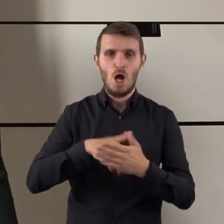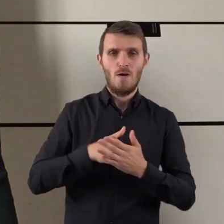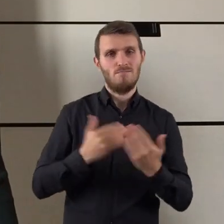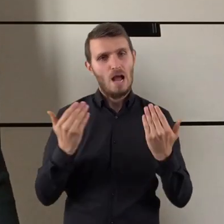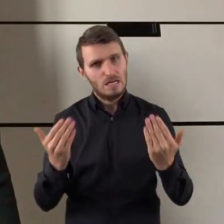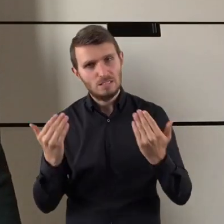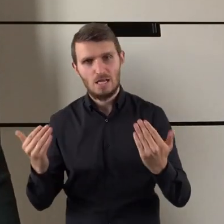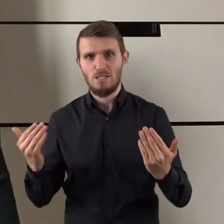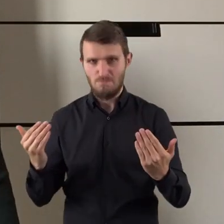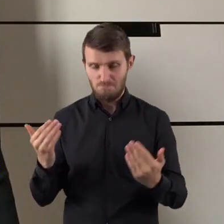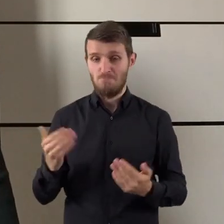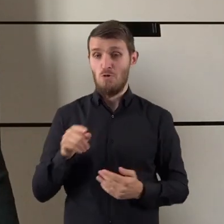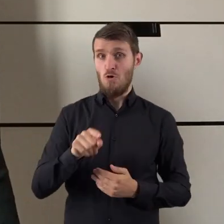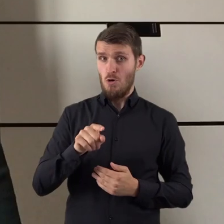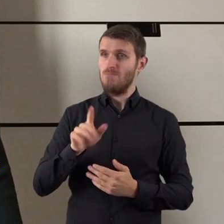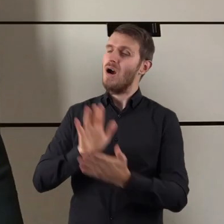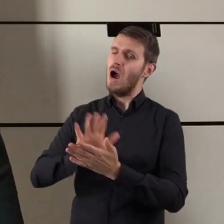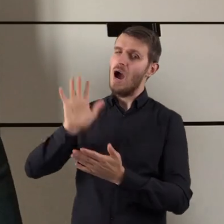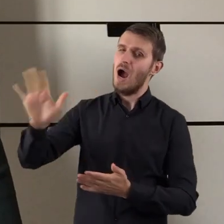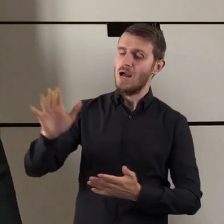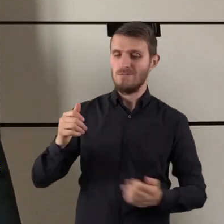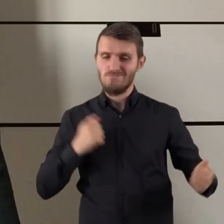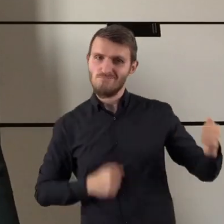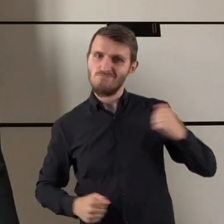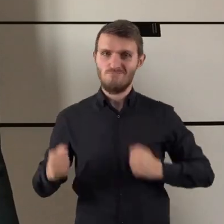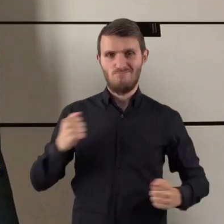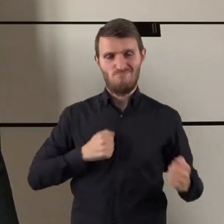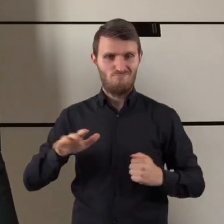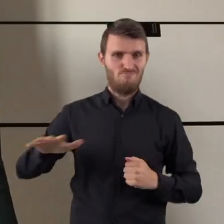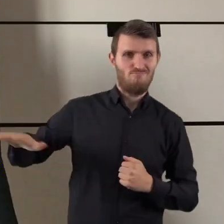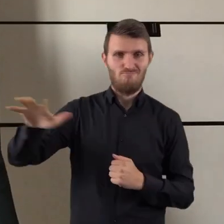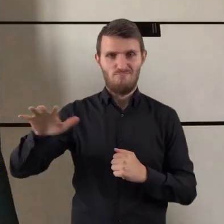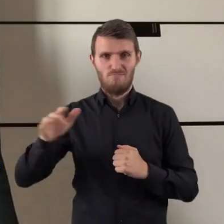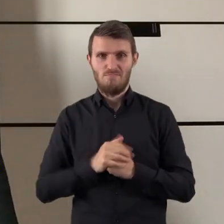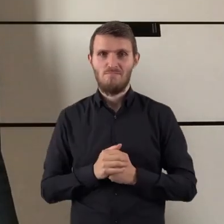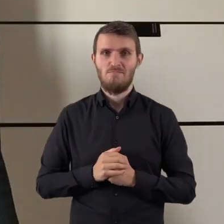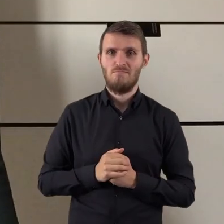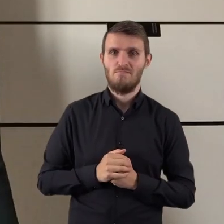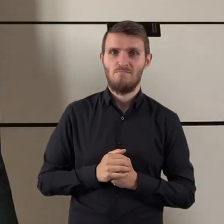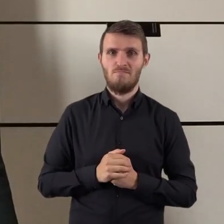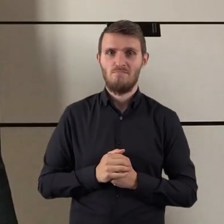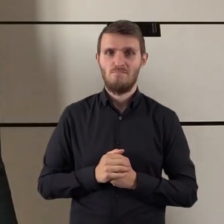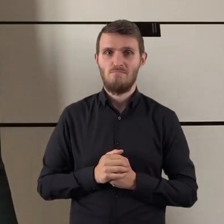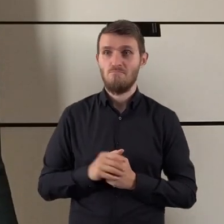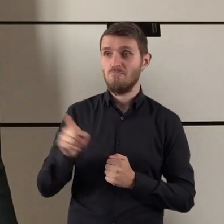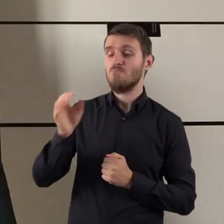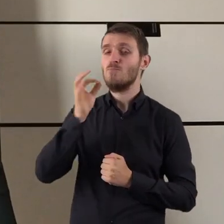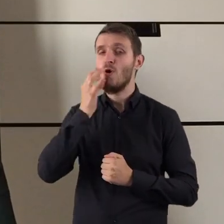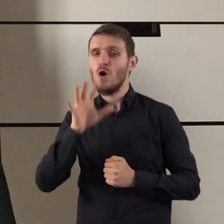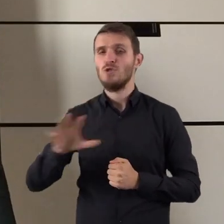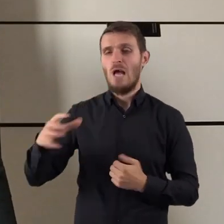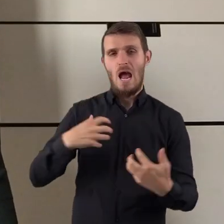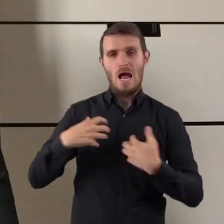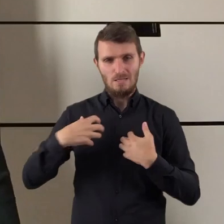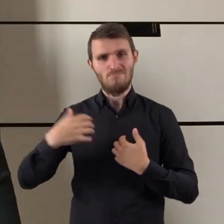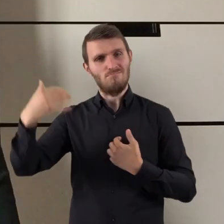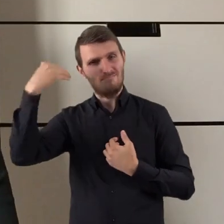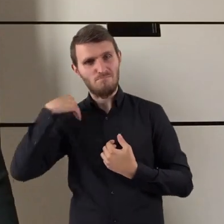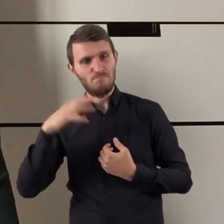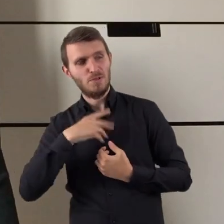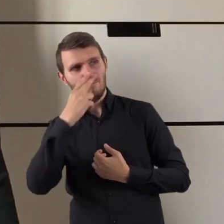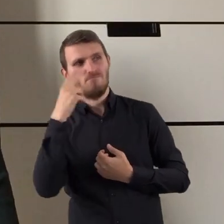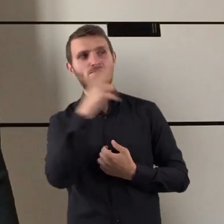estetycznym, jako pewien charakterystyczny sposób noszenia się. Młodzież artystyczna tamtych czasów